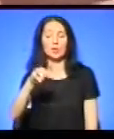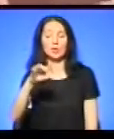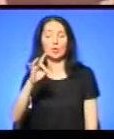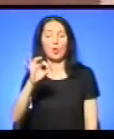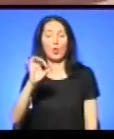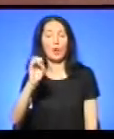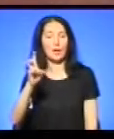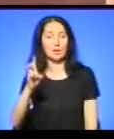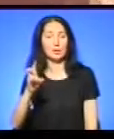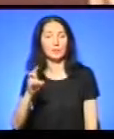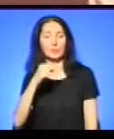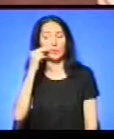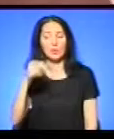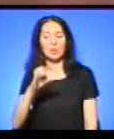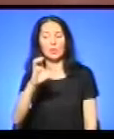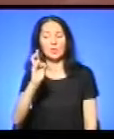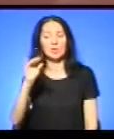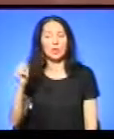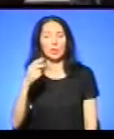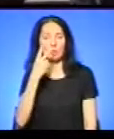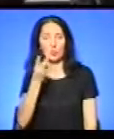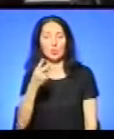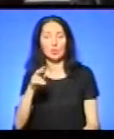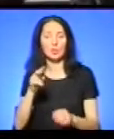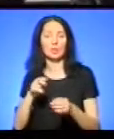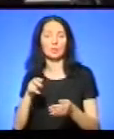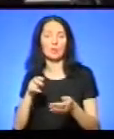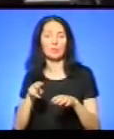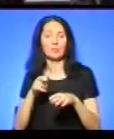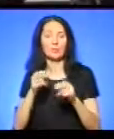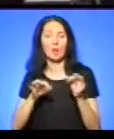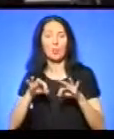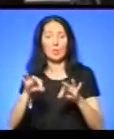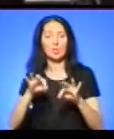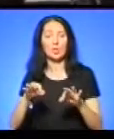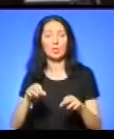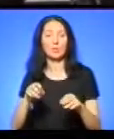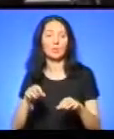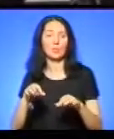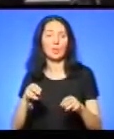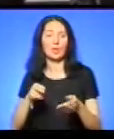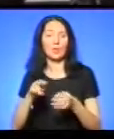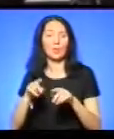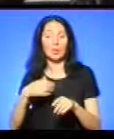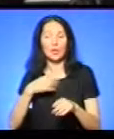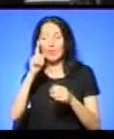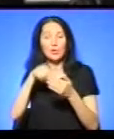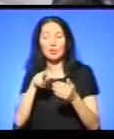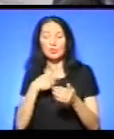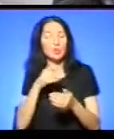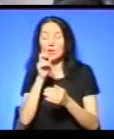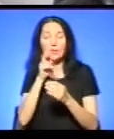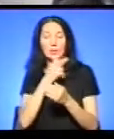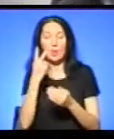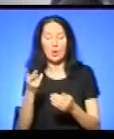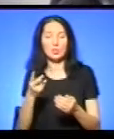ну, машини запарковані, дивіться, реально. Ну, я і вірю, що вона мене не бачила. Так само, як і я її, тому що